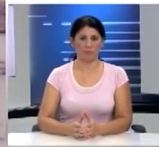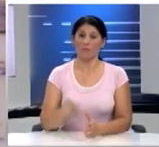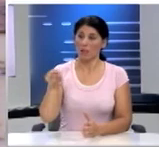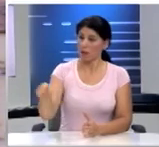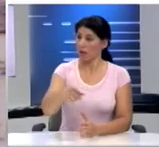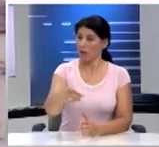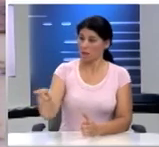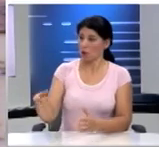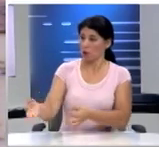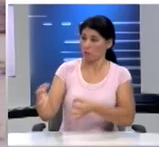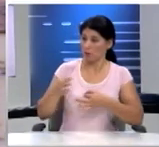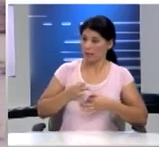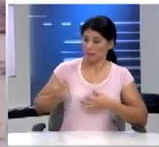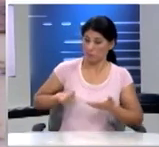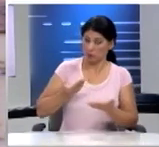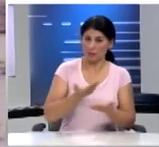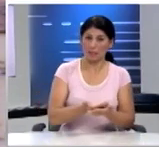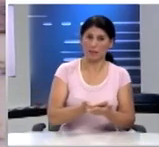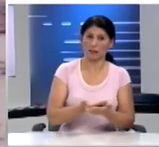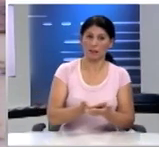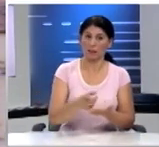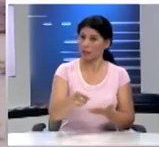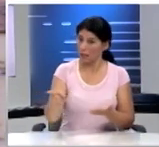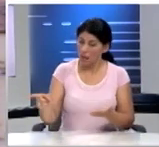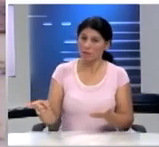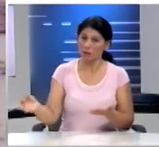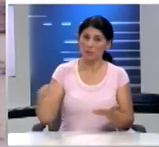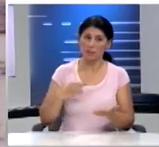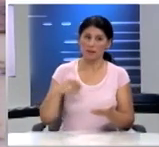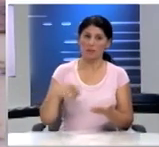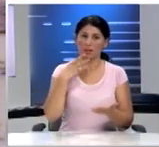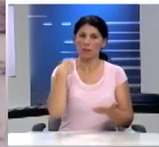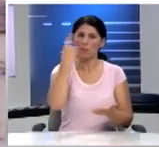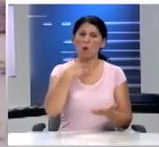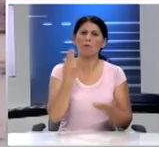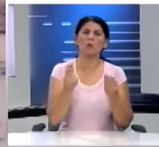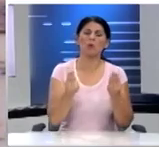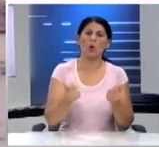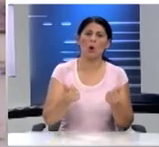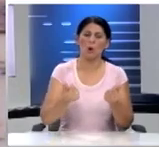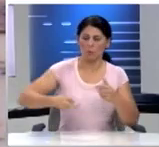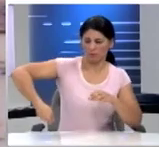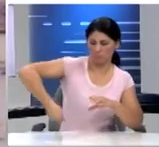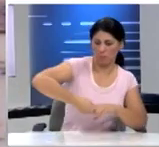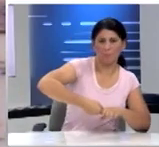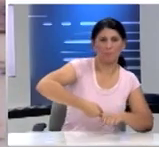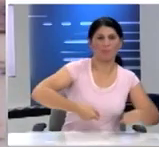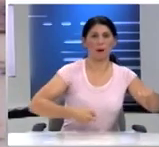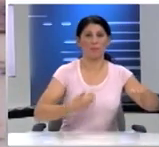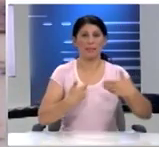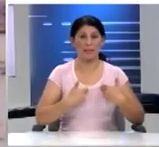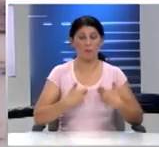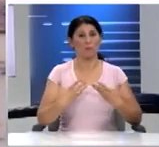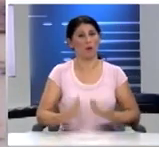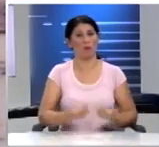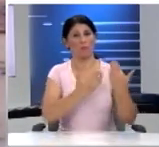λέτε και αυτά που ζητάτε είναι και αυτά μια μορφή σκητάλης προς εμάς που έχουμε τις